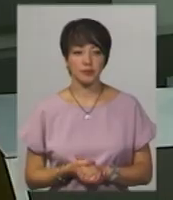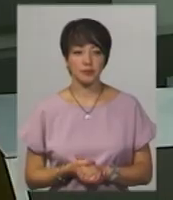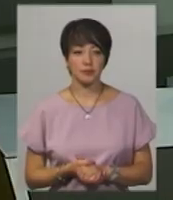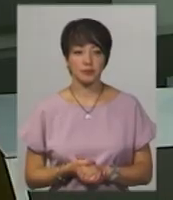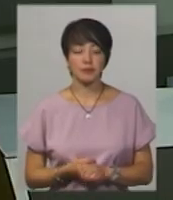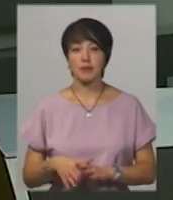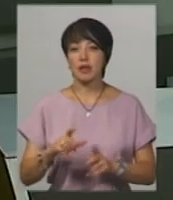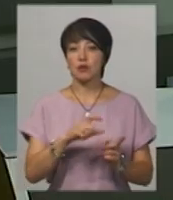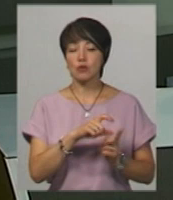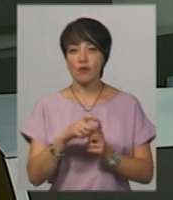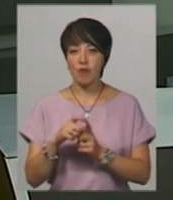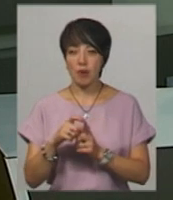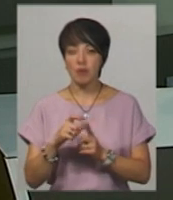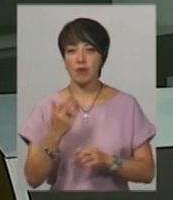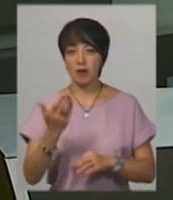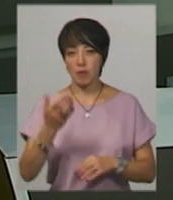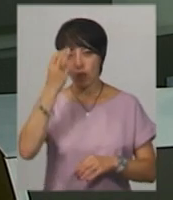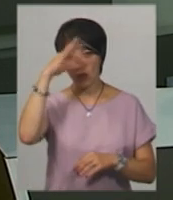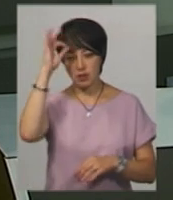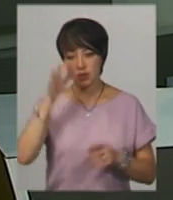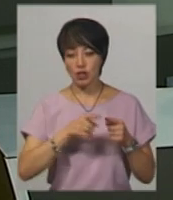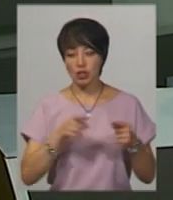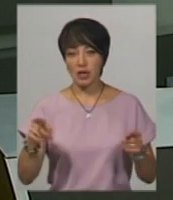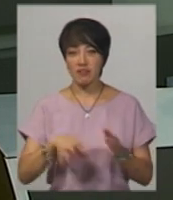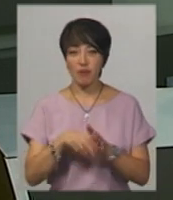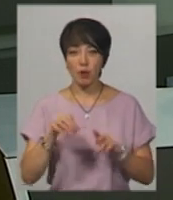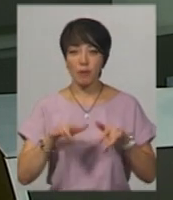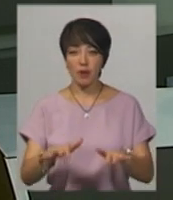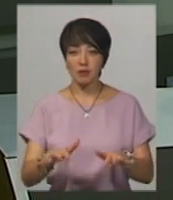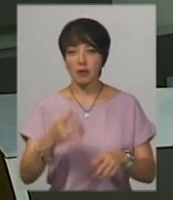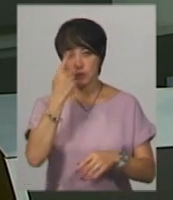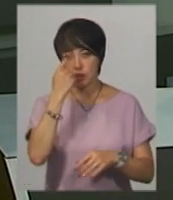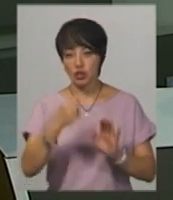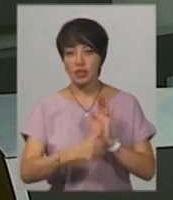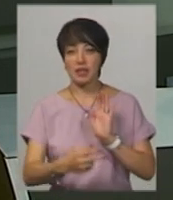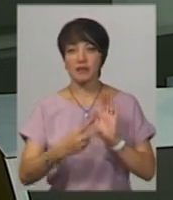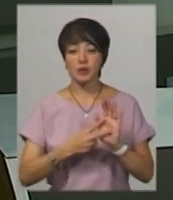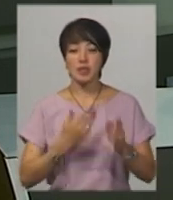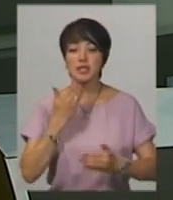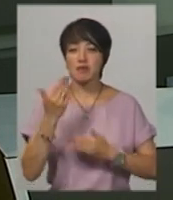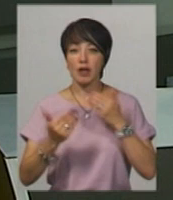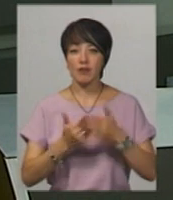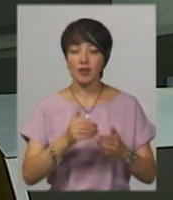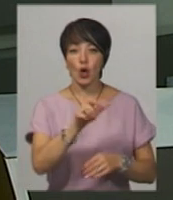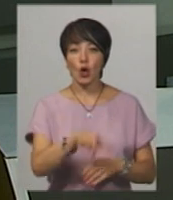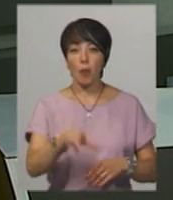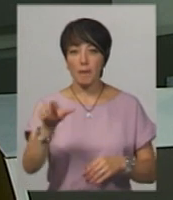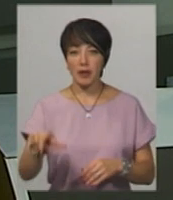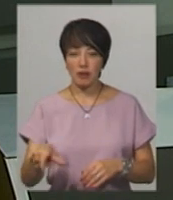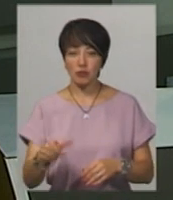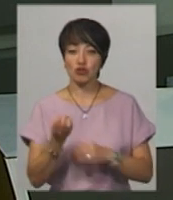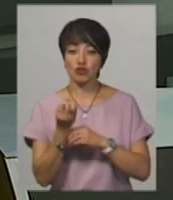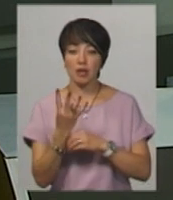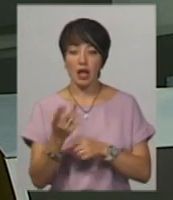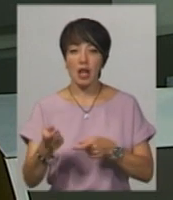За словами Валентина Білянського, за час виборчої кампанії нацполіції надійшло 67 звернень від громадян. За ними скали